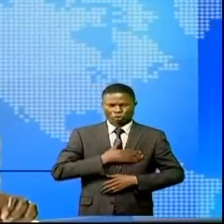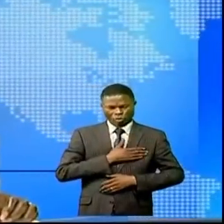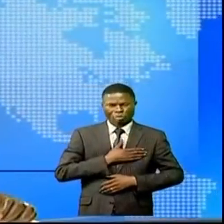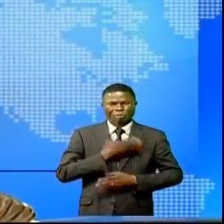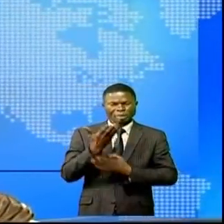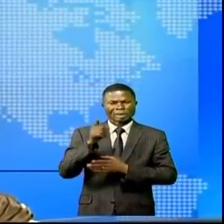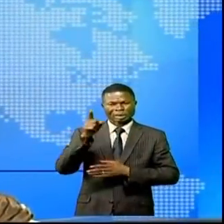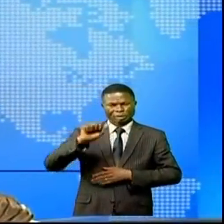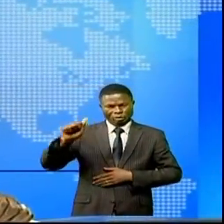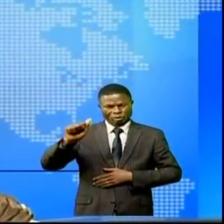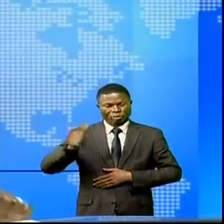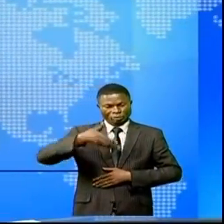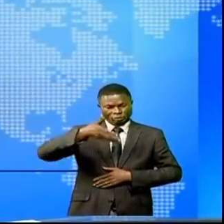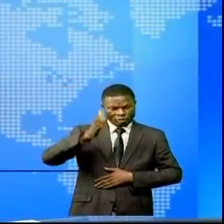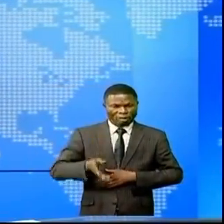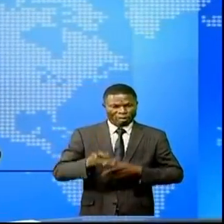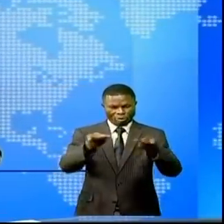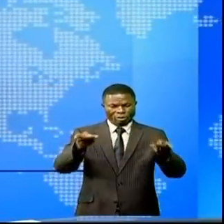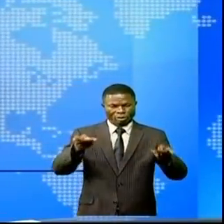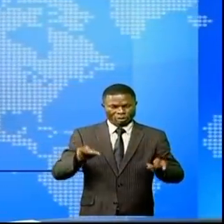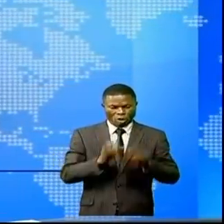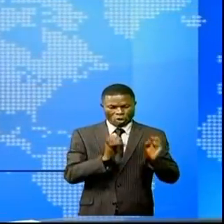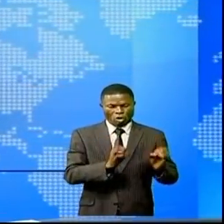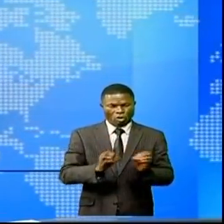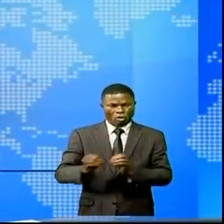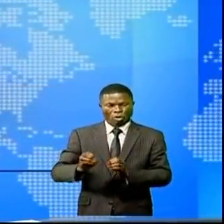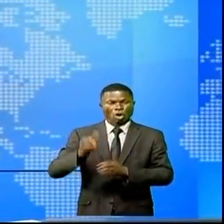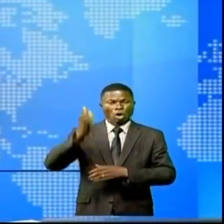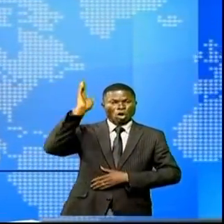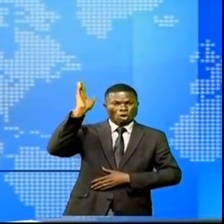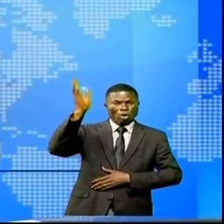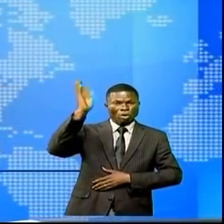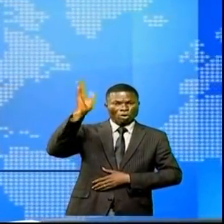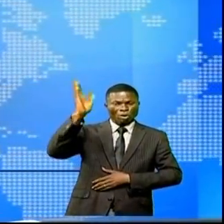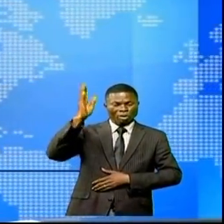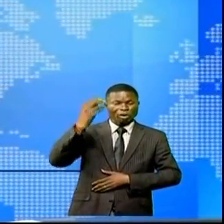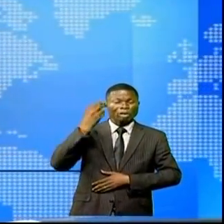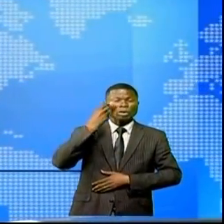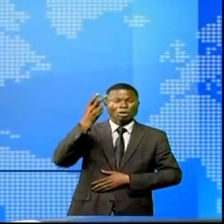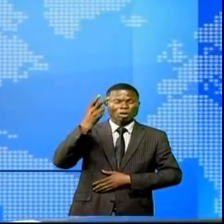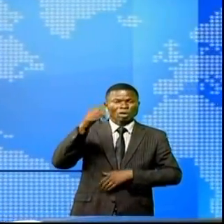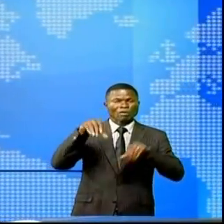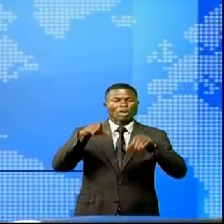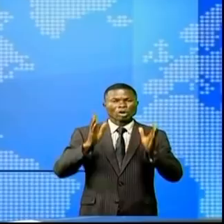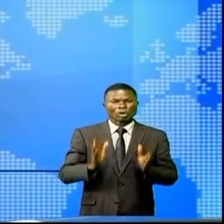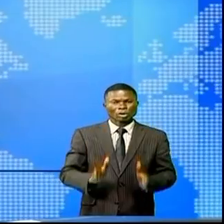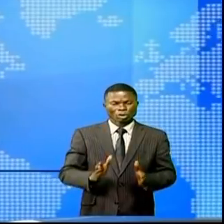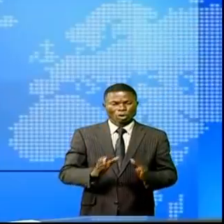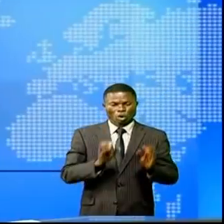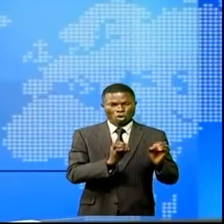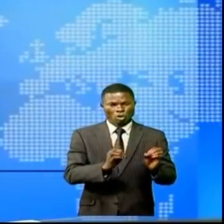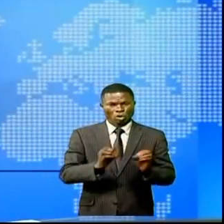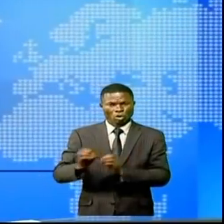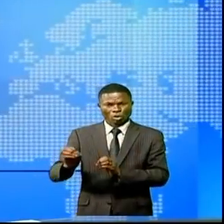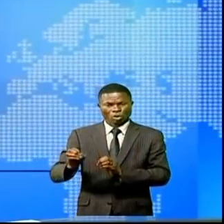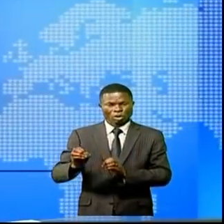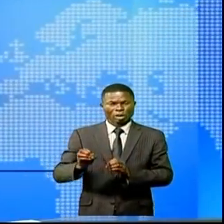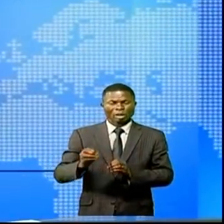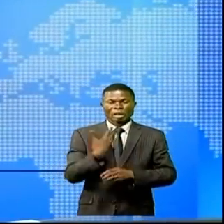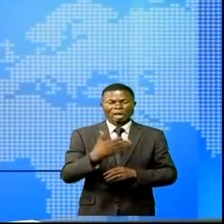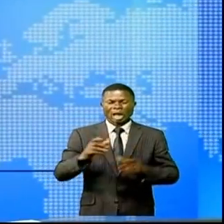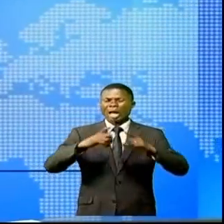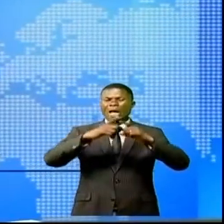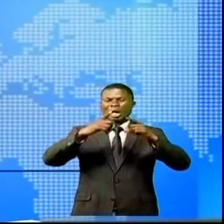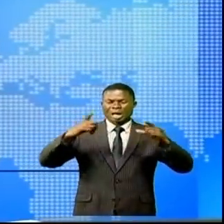Les experts en environnement ont organisé une conférence sur l'expertise congolaise dans la réalisation des grands ouvrages